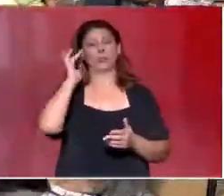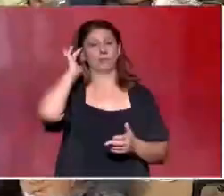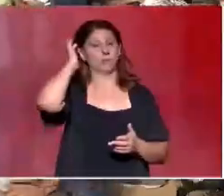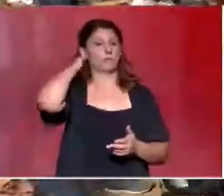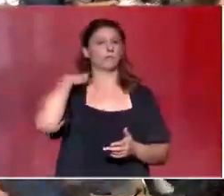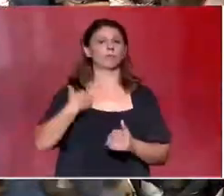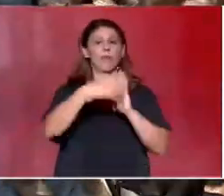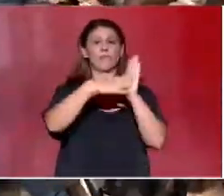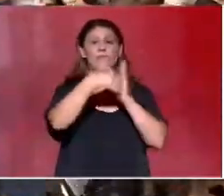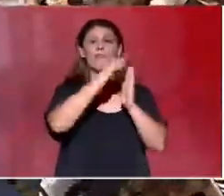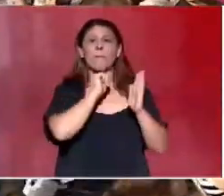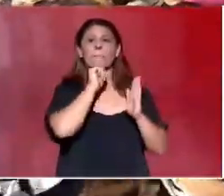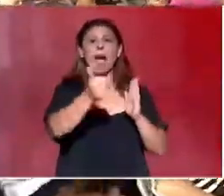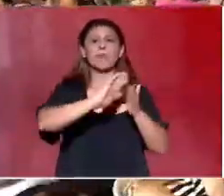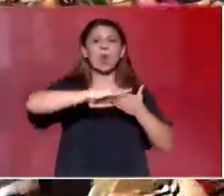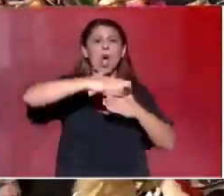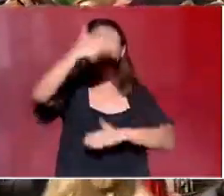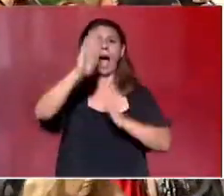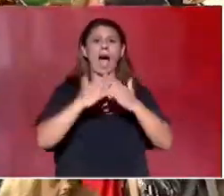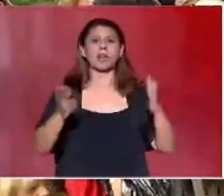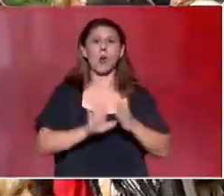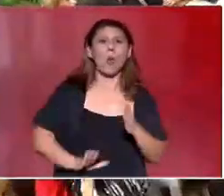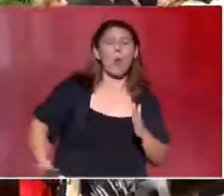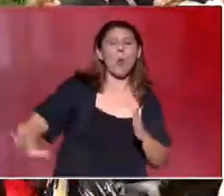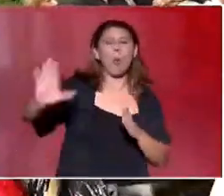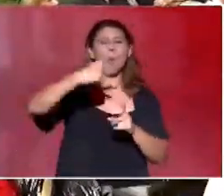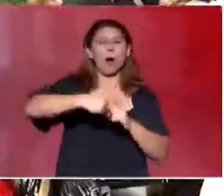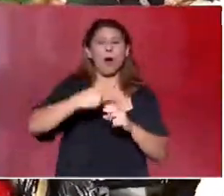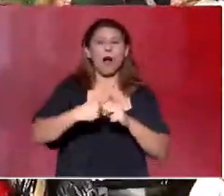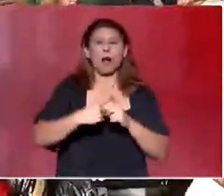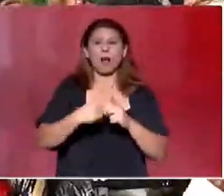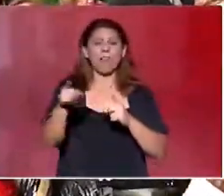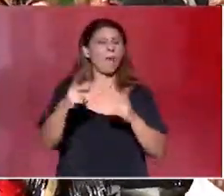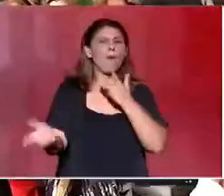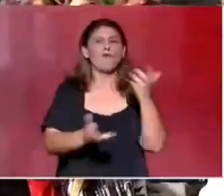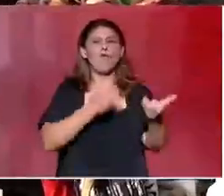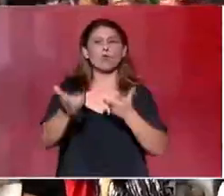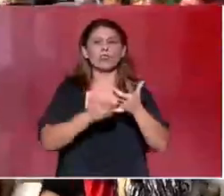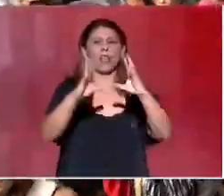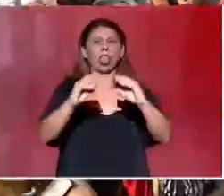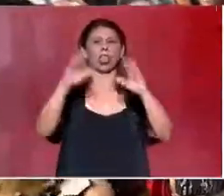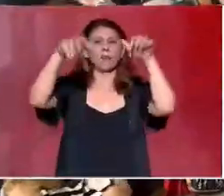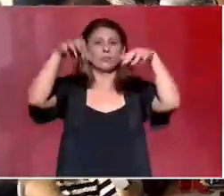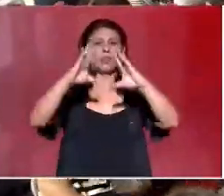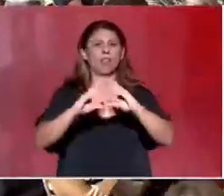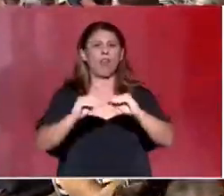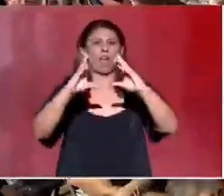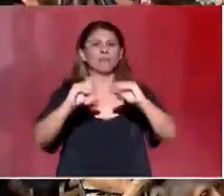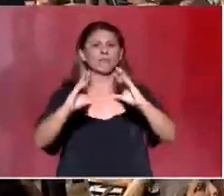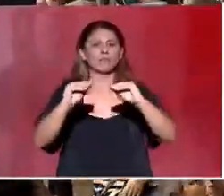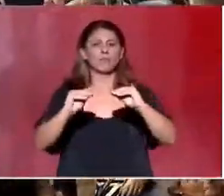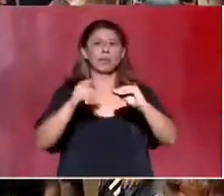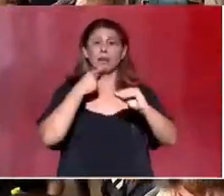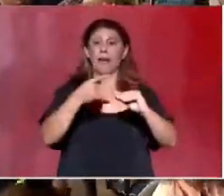μαύρο το χάρτη όλης της χώρας από τις τάχτες και τις λάσπες. Που βαφτίζει ελεύθερη επιλογή,